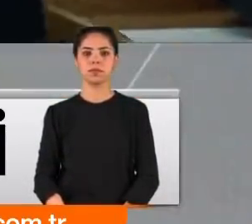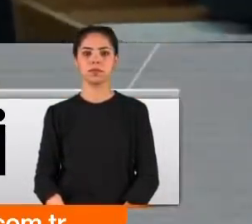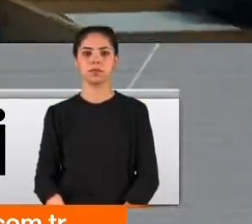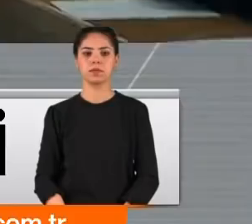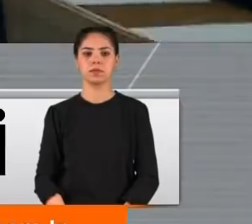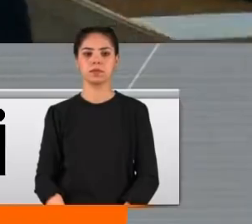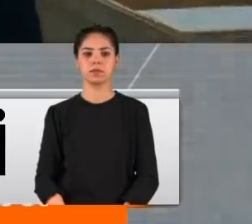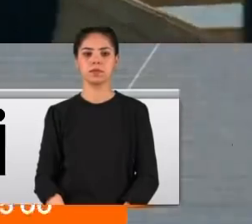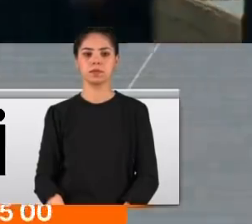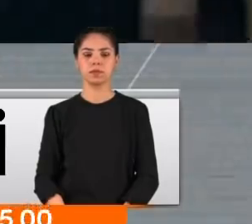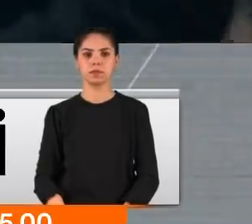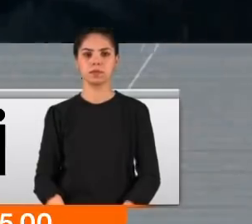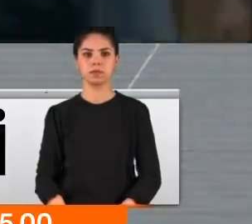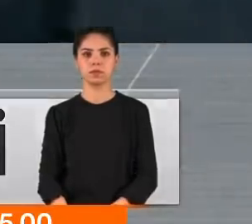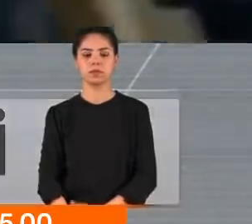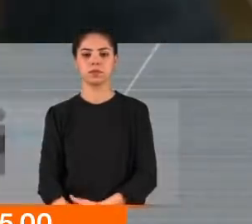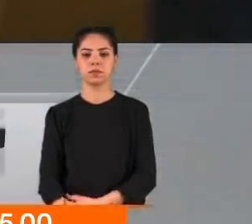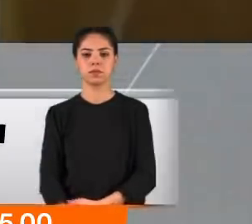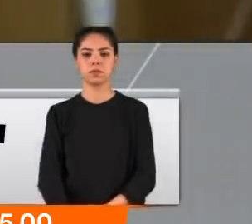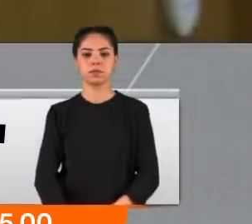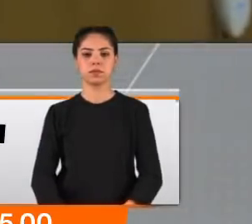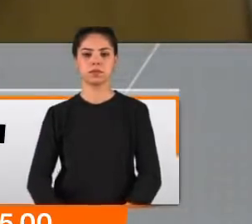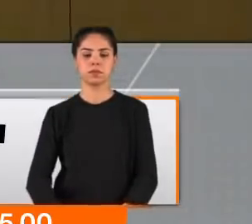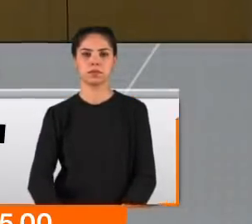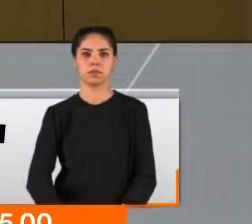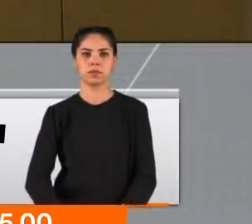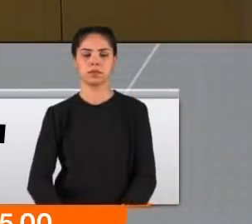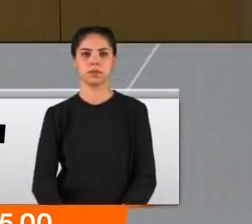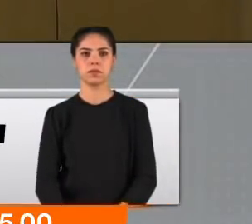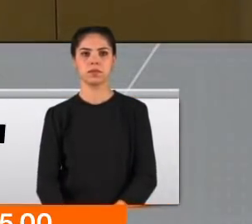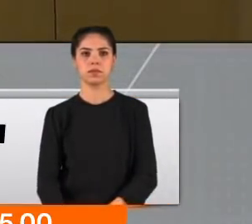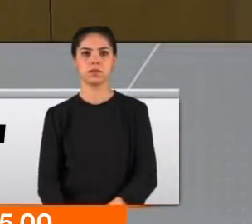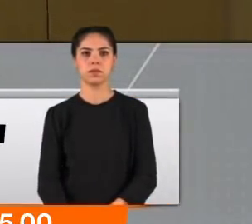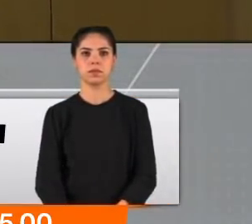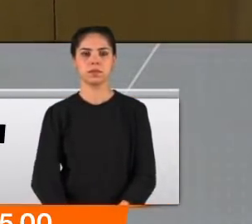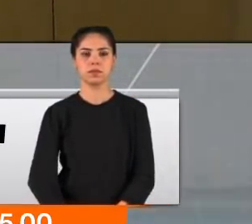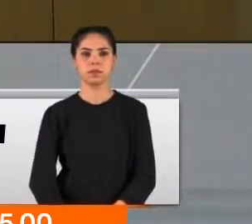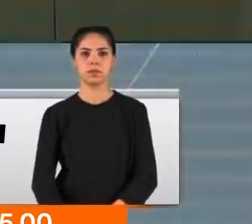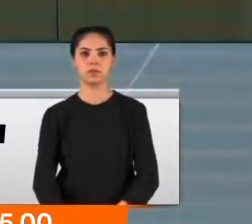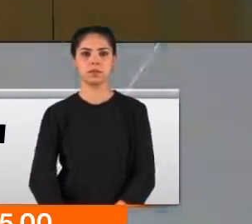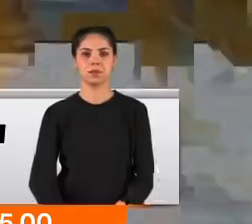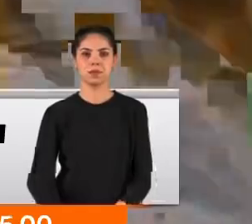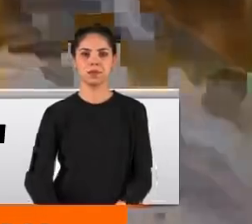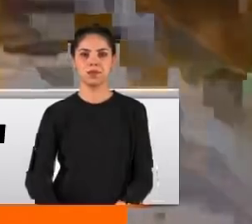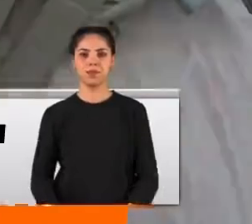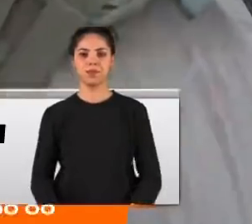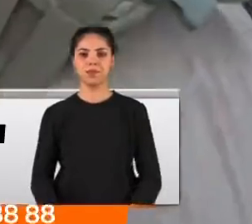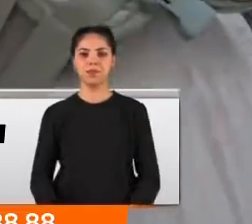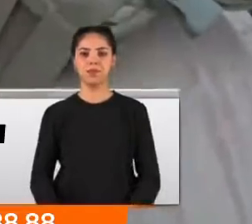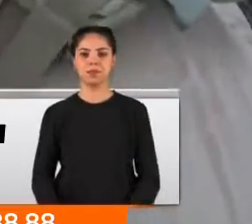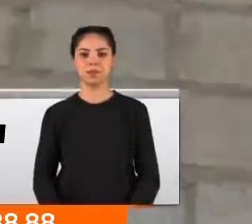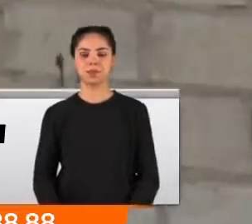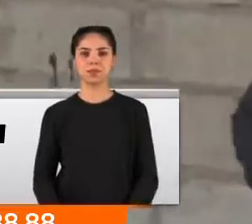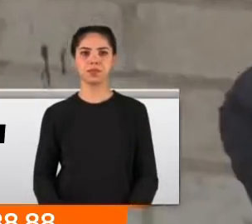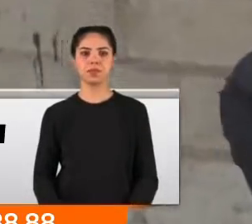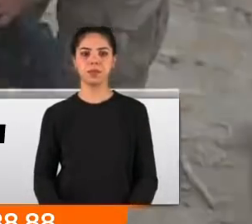Kılıçdaroğlu'nun sığınmacılar konusunda uluslararası bir tahrikin içerisinde olduğu apaçık ortada. 11 yıldır Türkiye